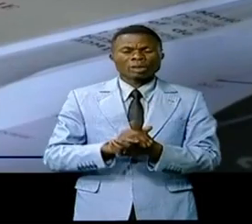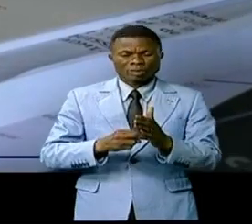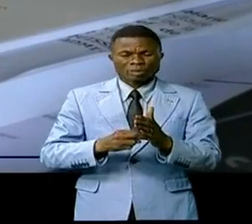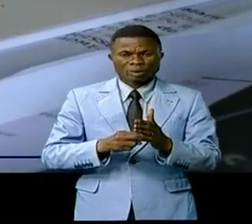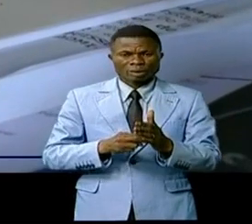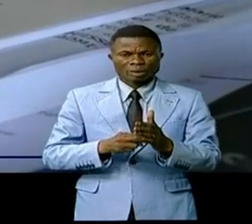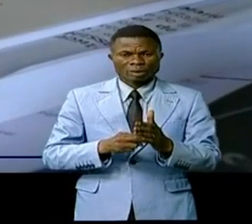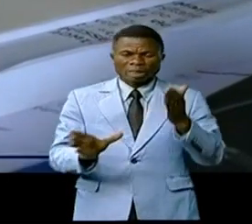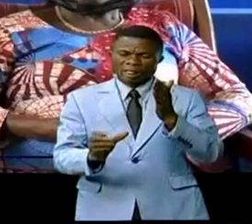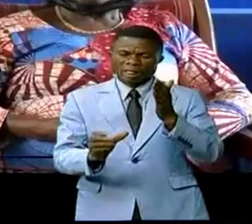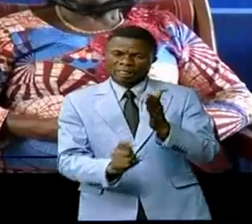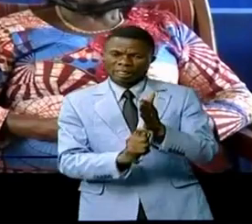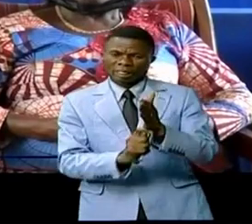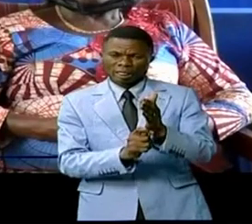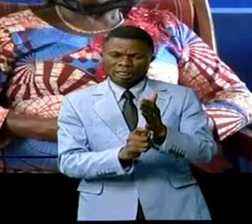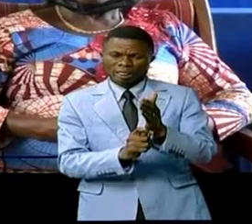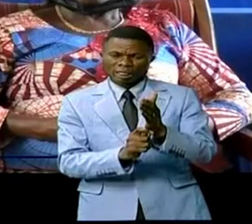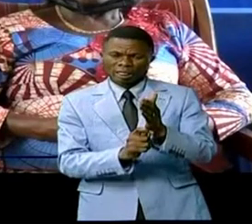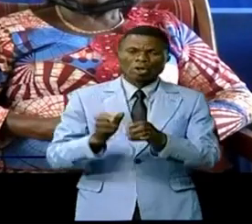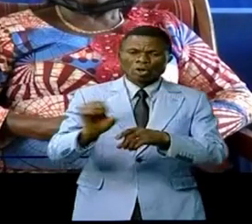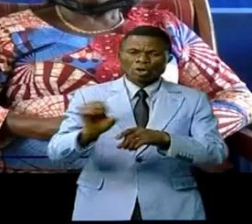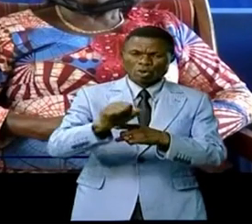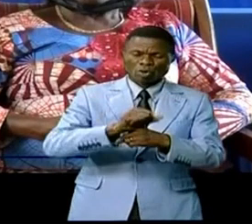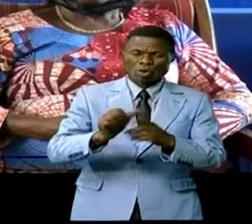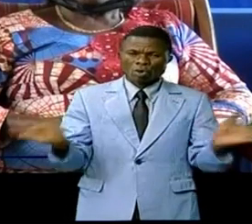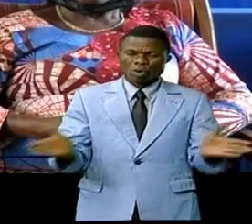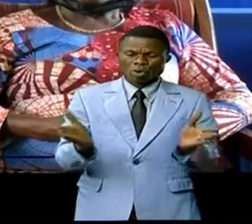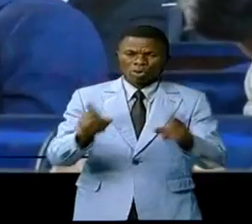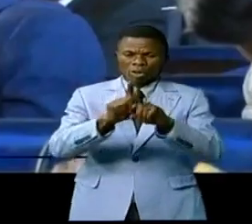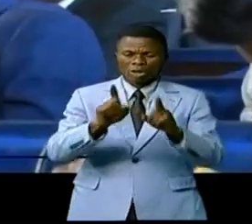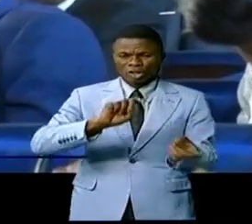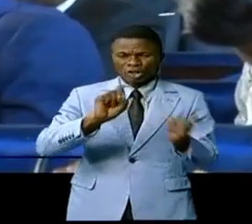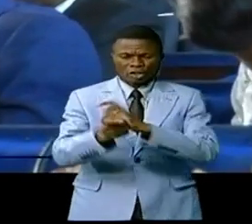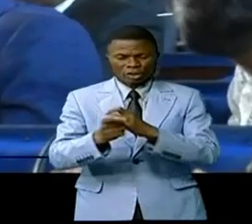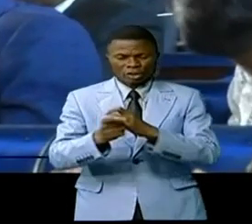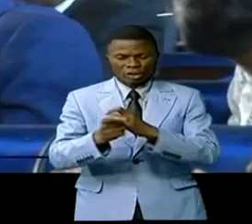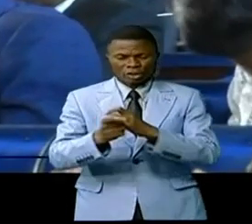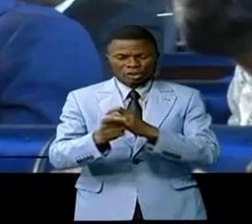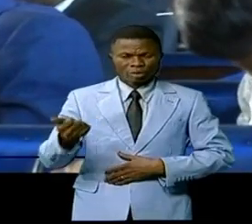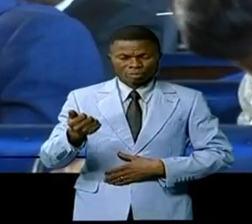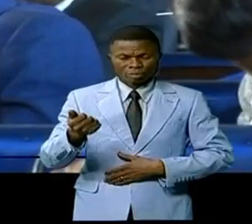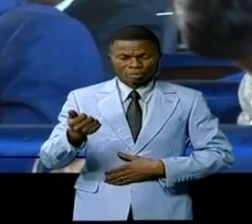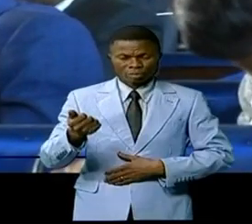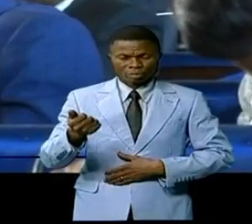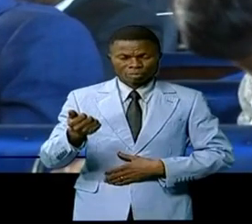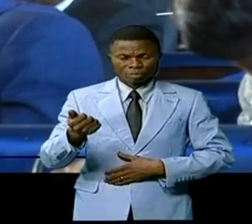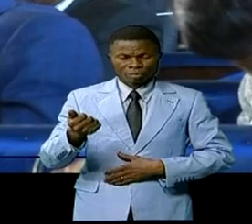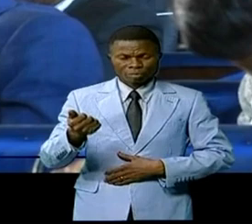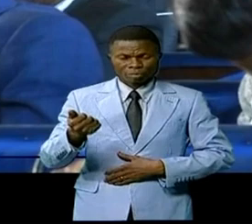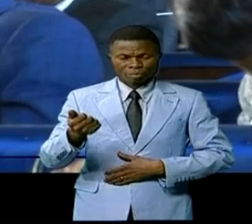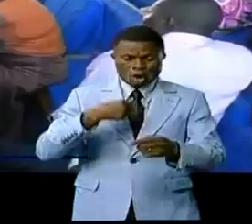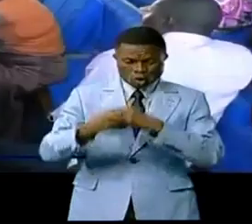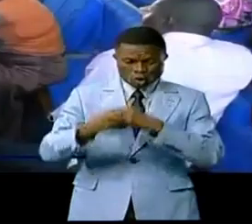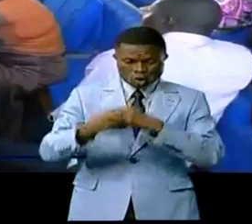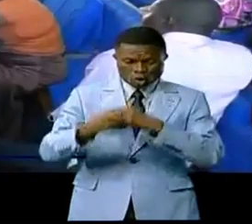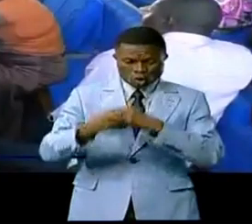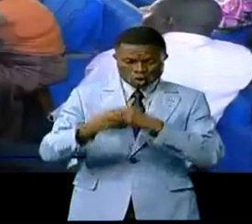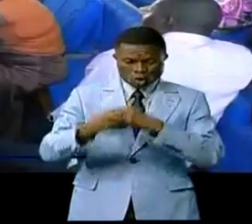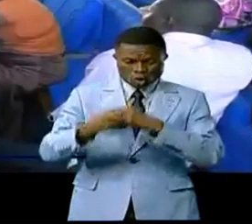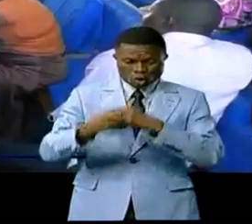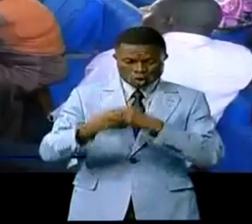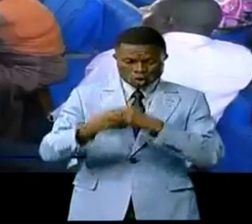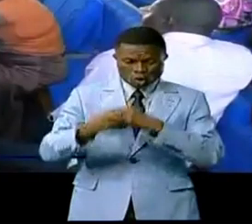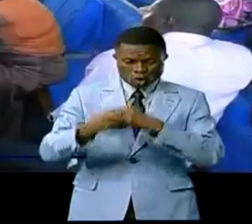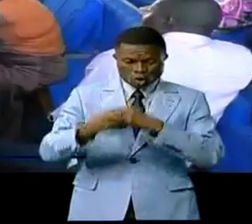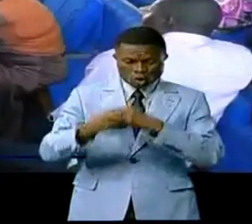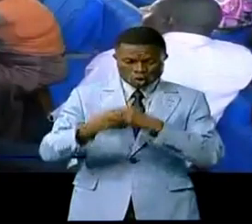stratégie, coaching, motivation et amélioration. Ce modèle une fois mis en marche à rassurer les chefs des